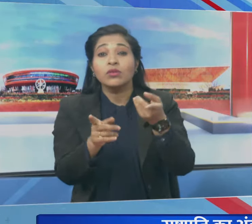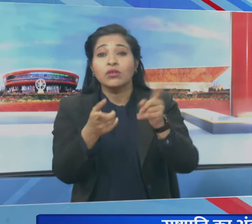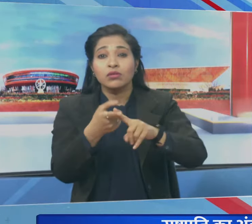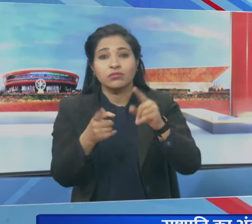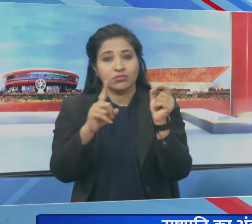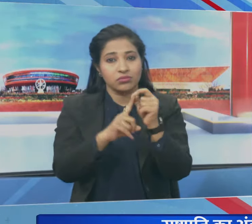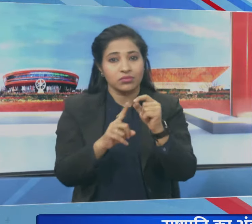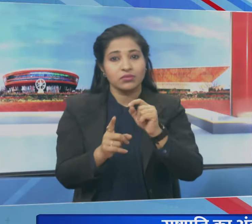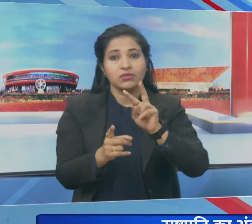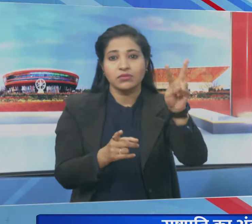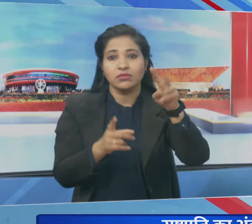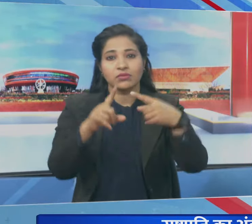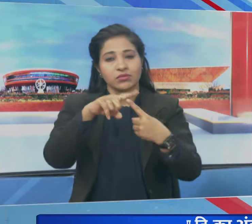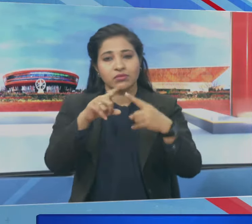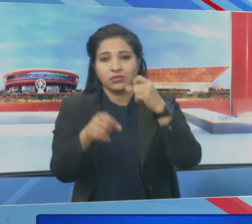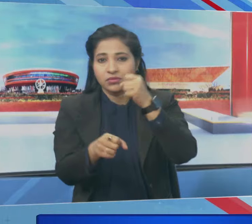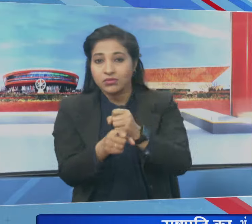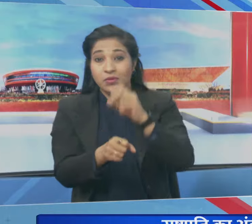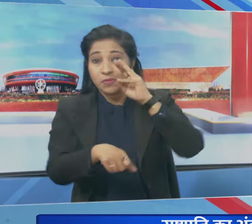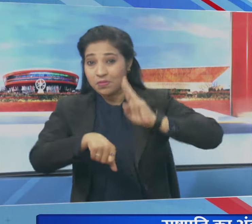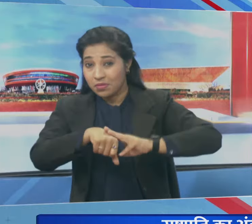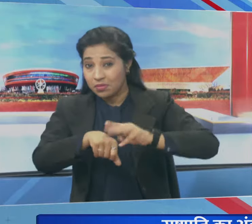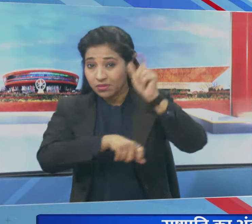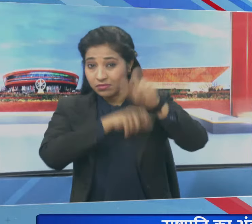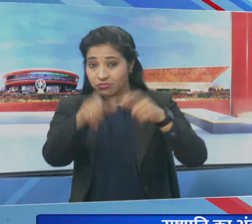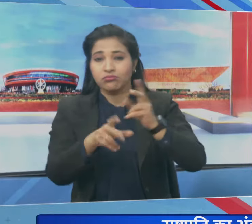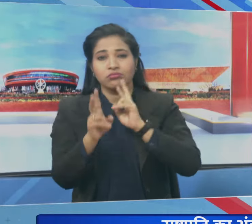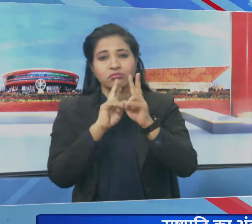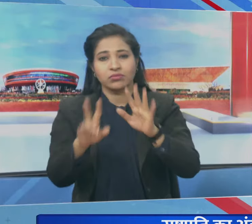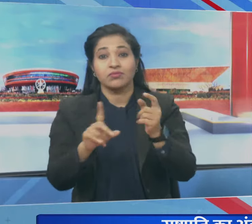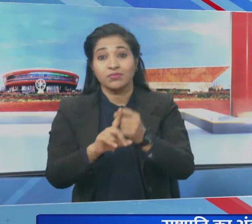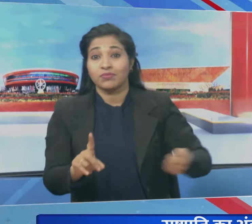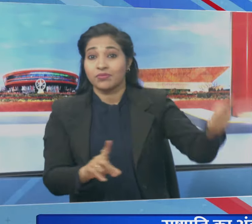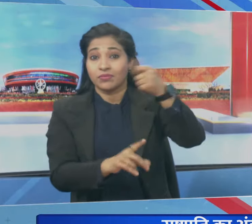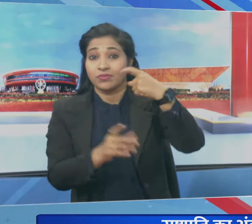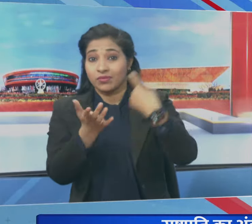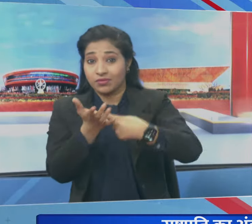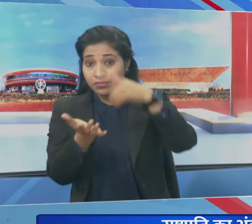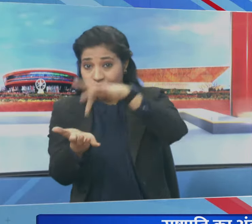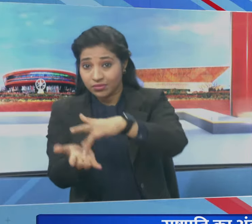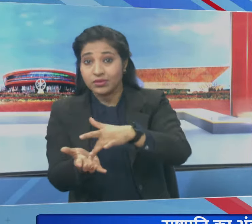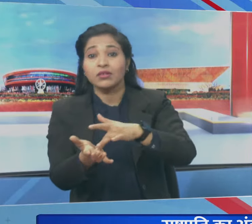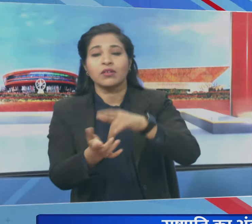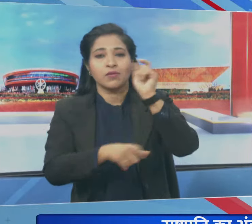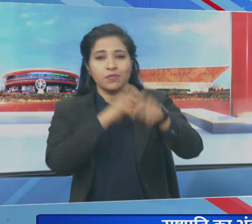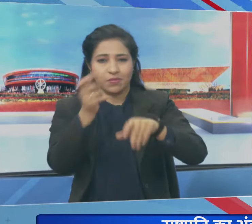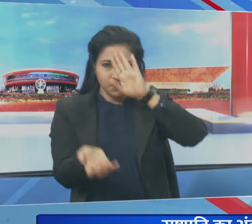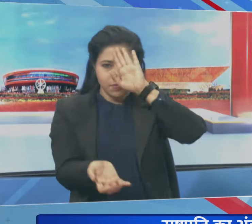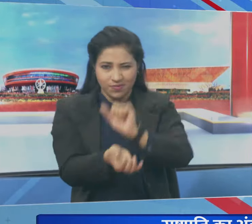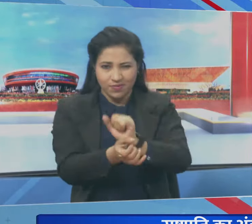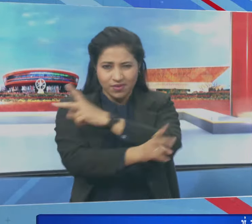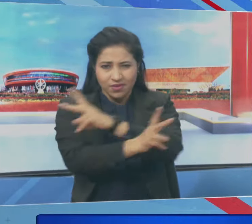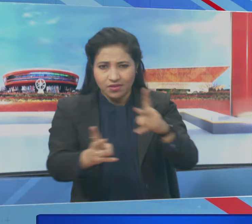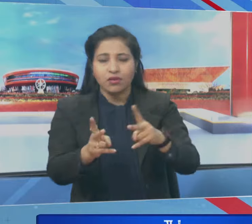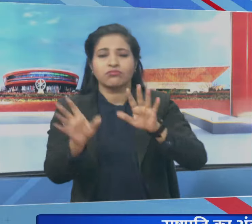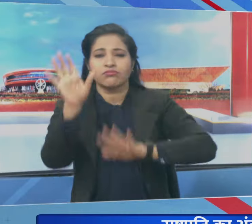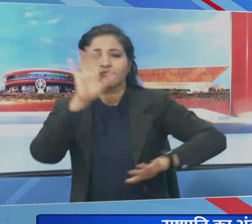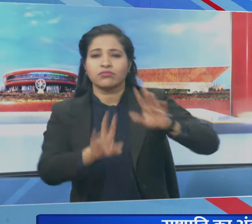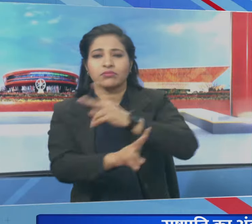के सदस्यों से बादचीट करेंगी इसे दिन राश्टुपती राधान अगर बीच पर सैनिकों का प्रदर्शन देखेंगी